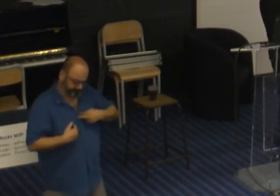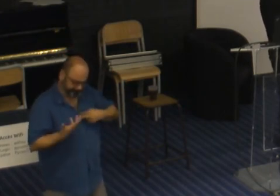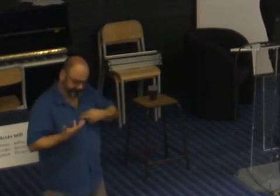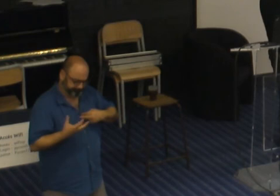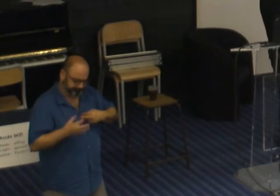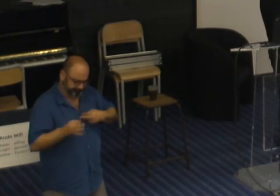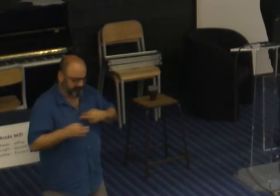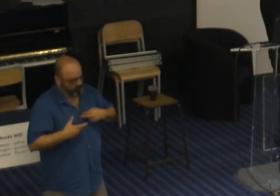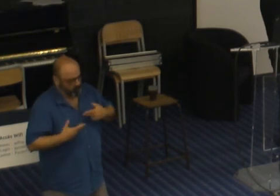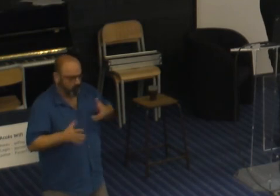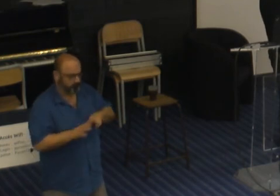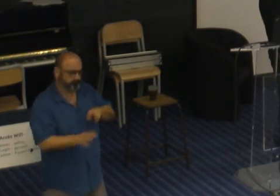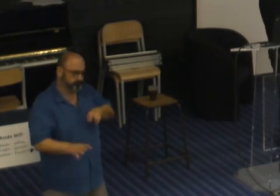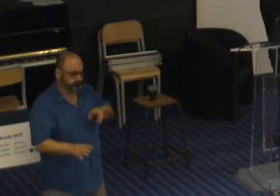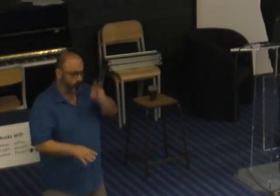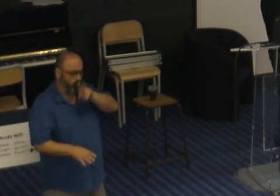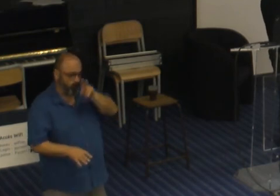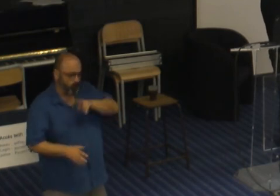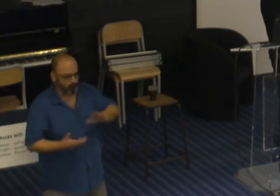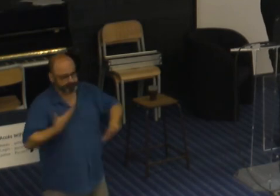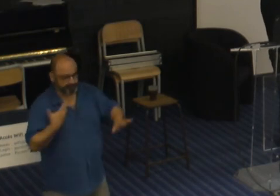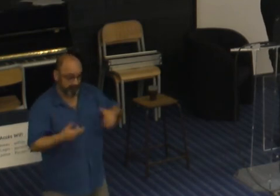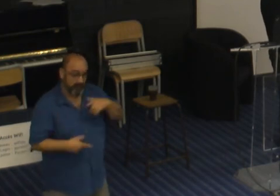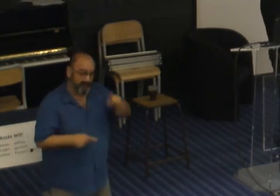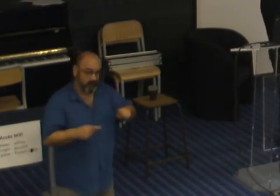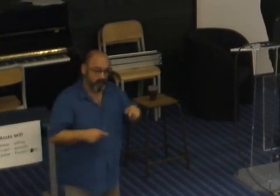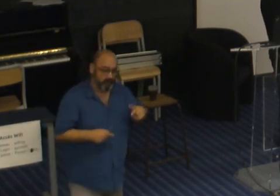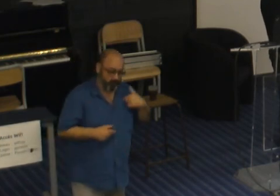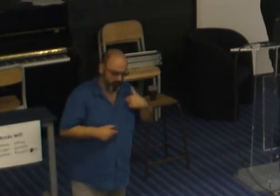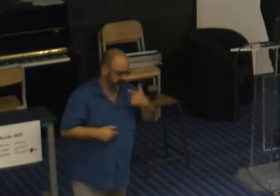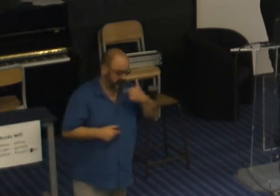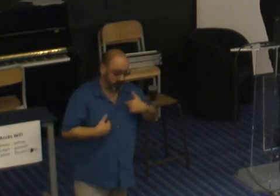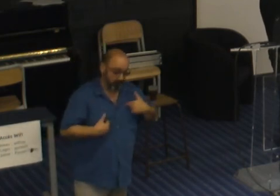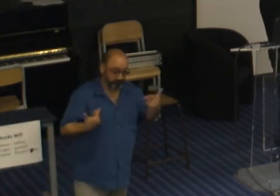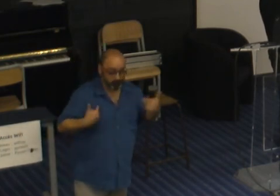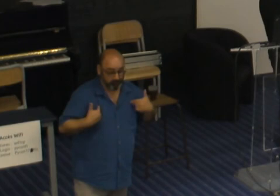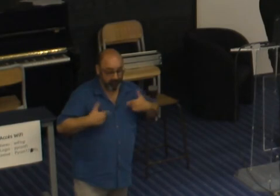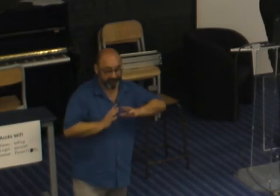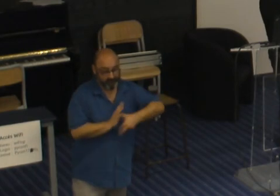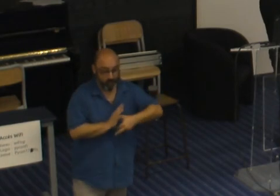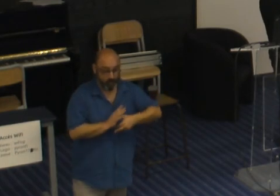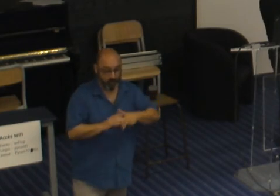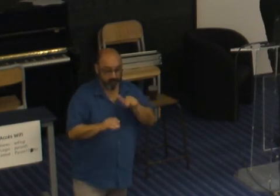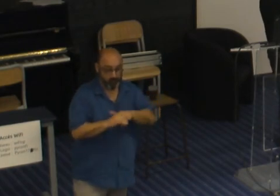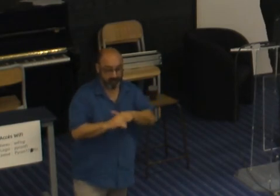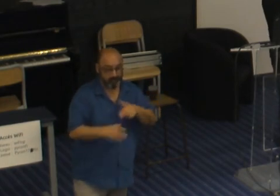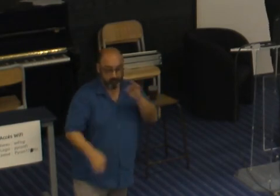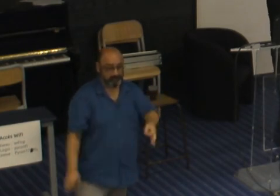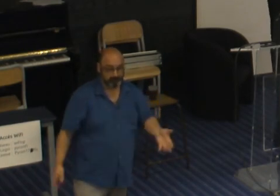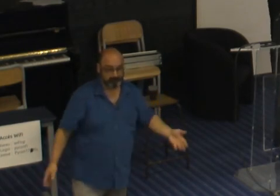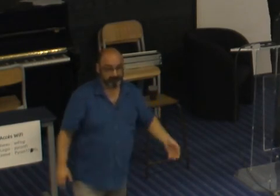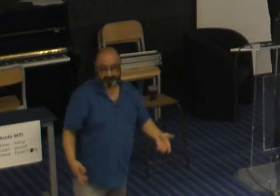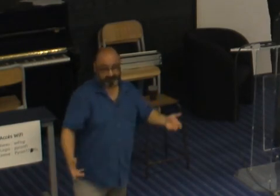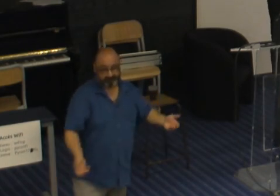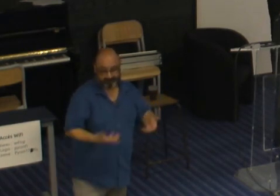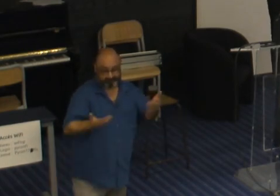montrer un peu d'humour et tout forcément moi au début je me suis traité devant un voleur de pain au chocolat voilà je